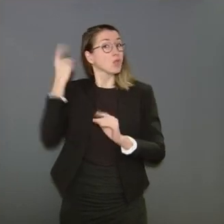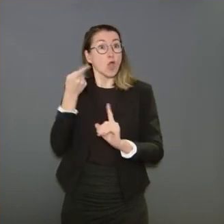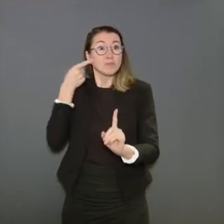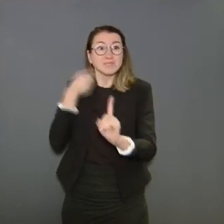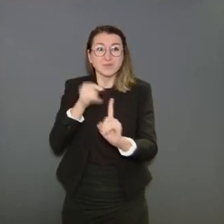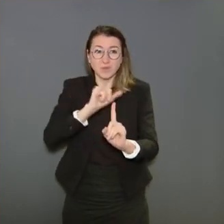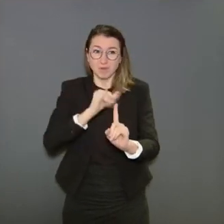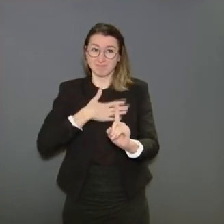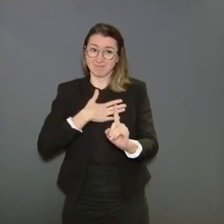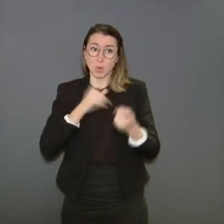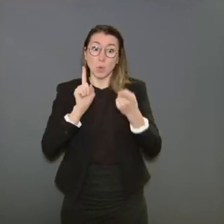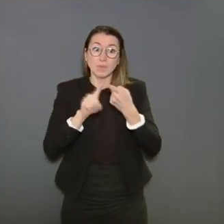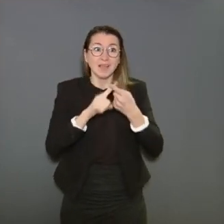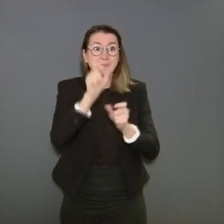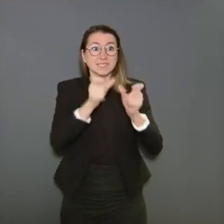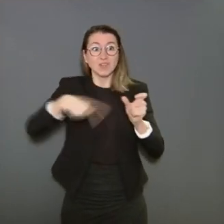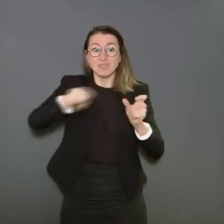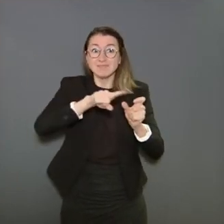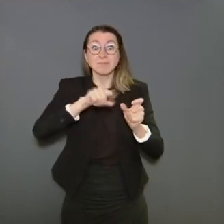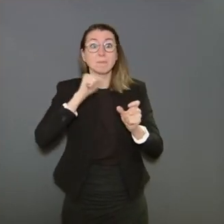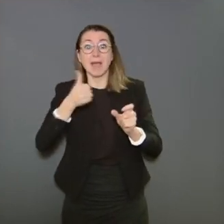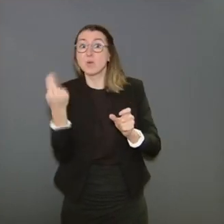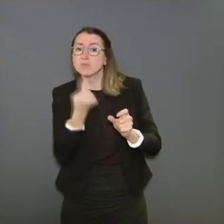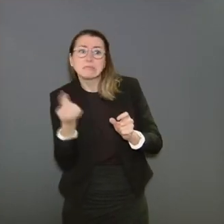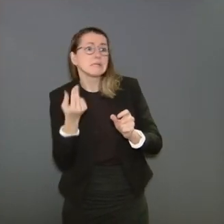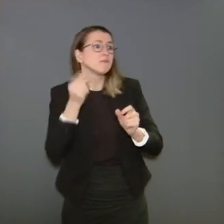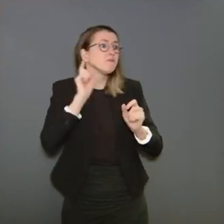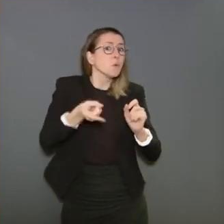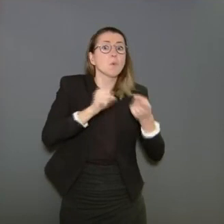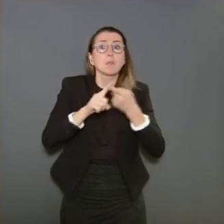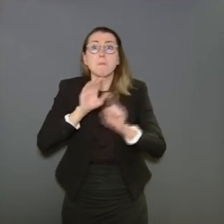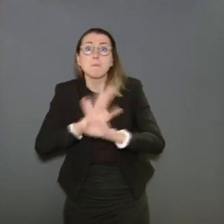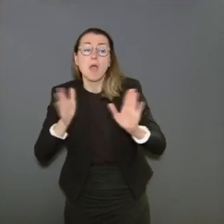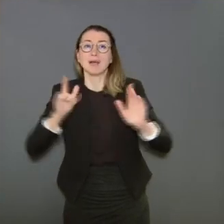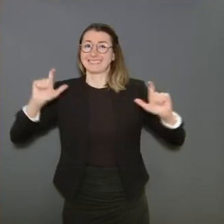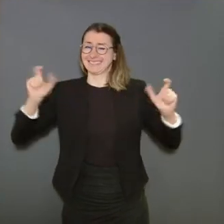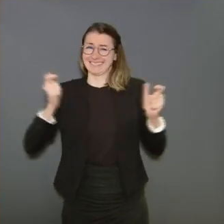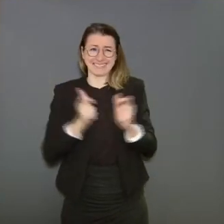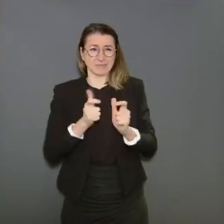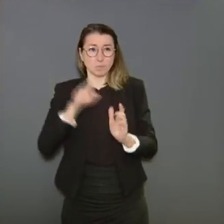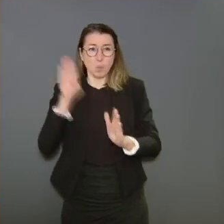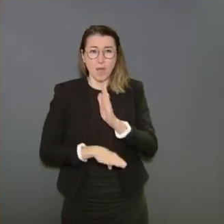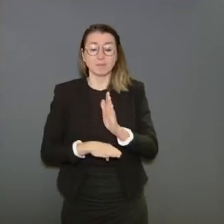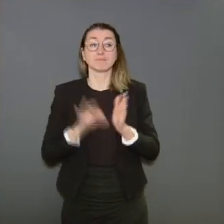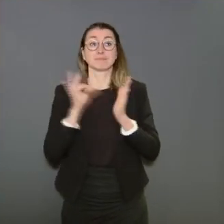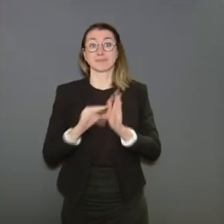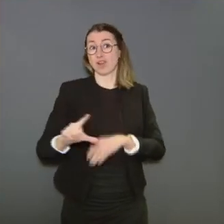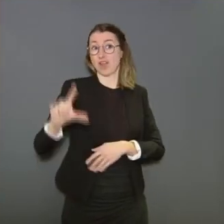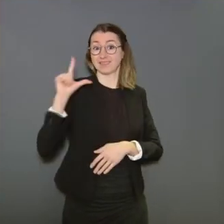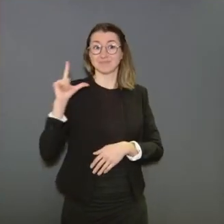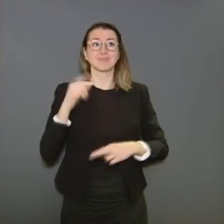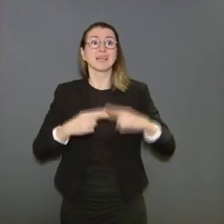maximum les contacts qui ne sont pas nécessaires. Depuis ce lundi-ci, les cafés et les restaurants sont